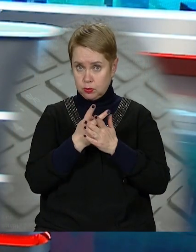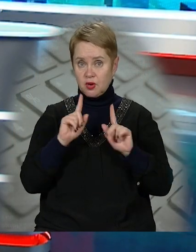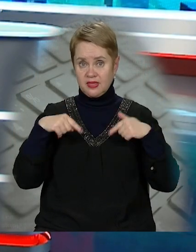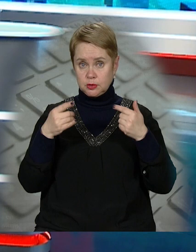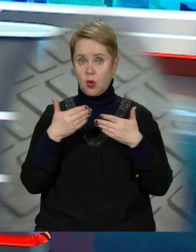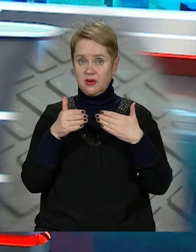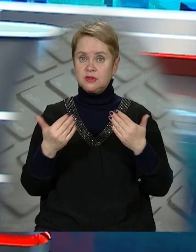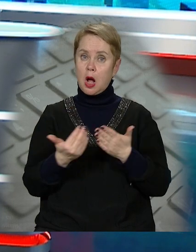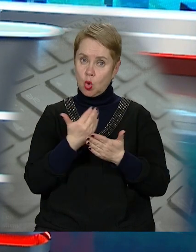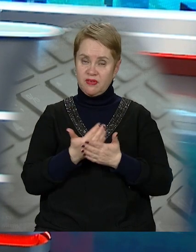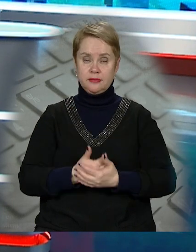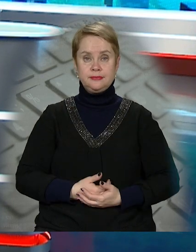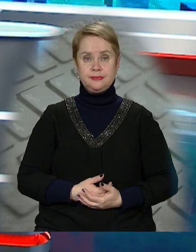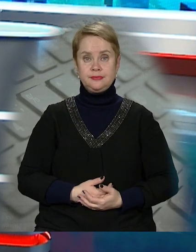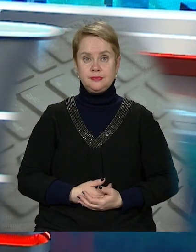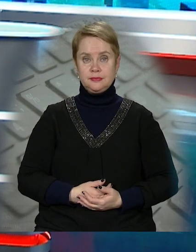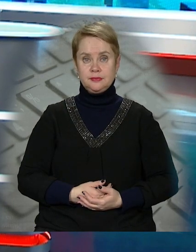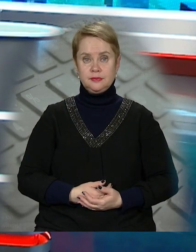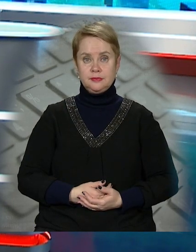Побачимось в наступних випусках новин.